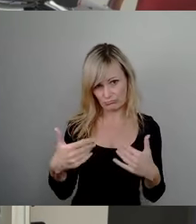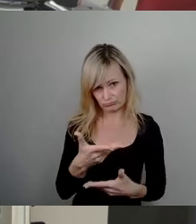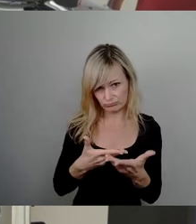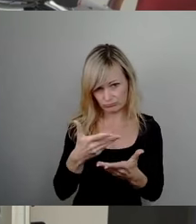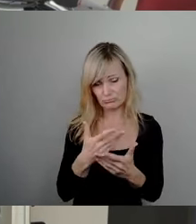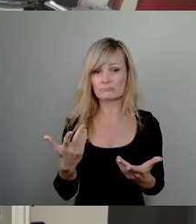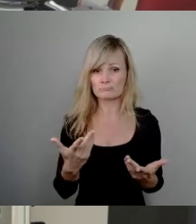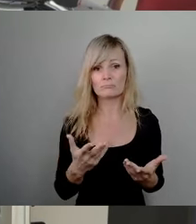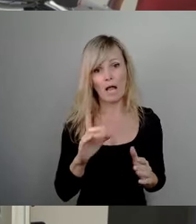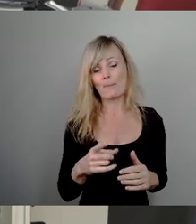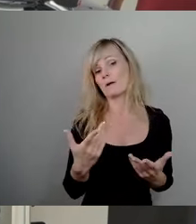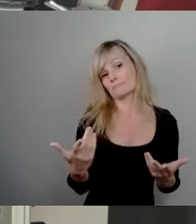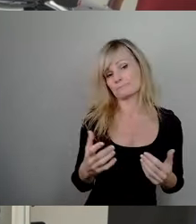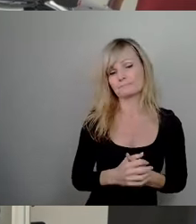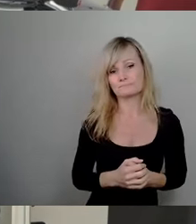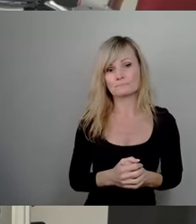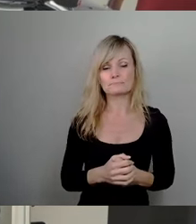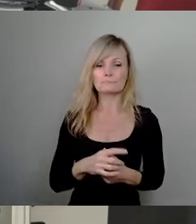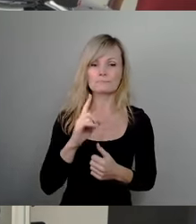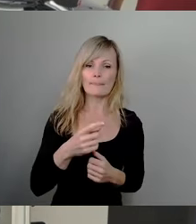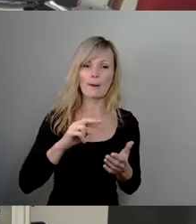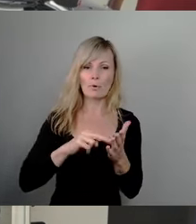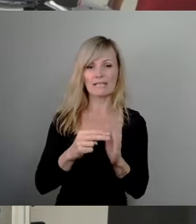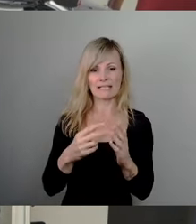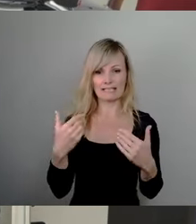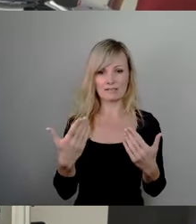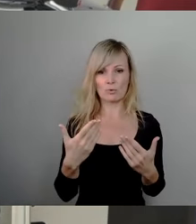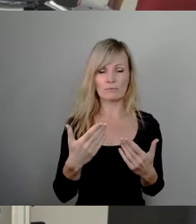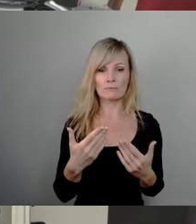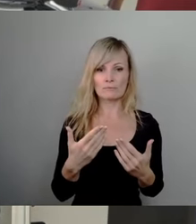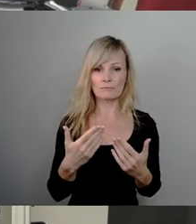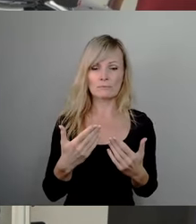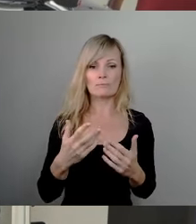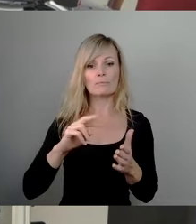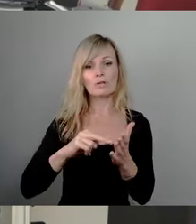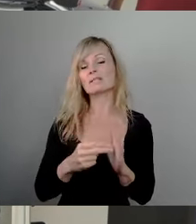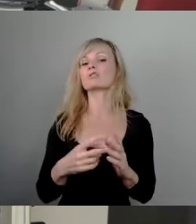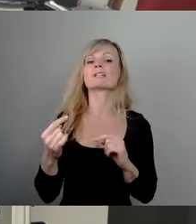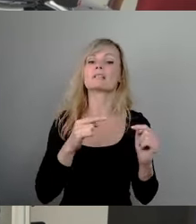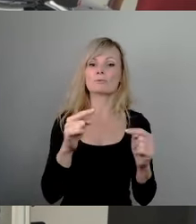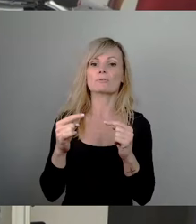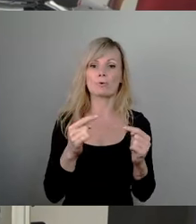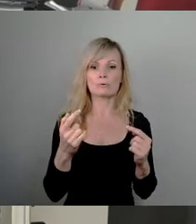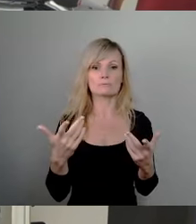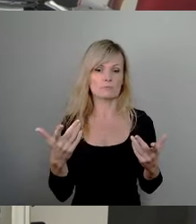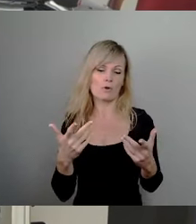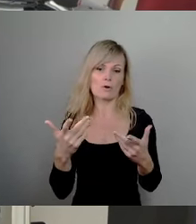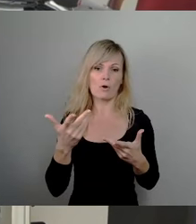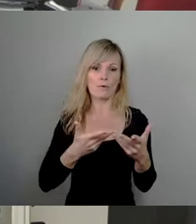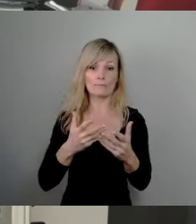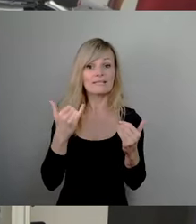das ist immer noch in der Politik, dann in der politischen Diskussion offen. Jetzt jedenfalls gilt es, die